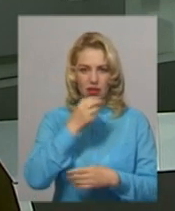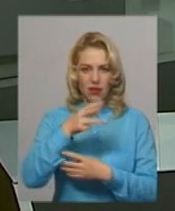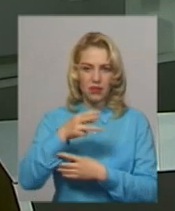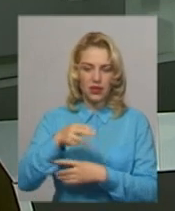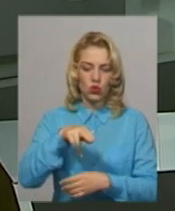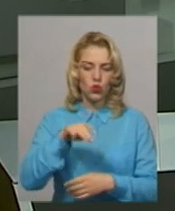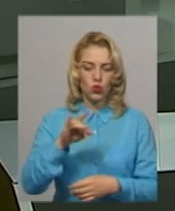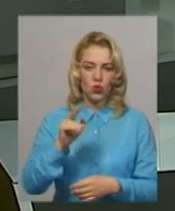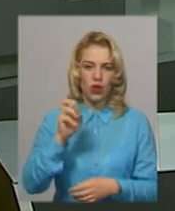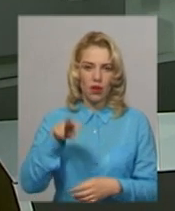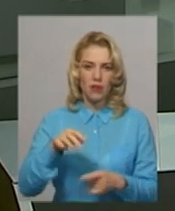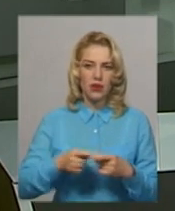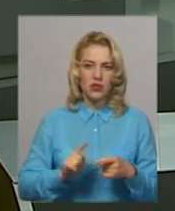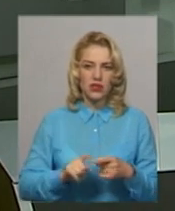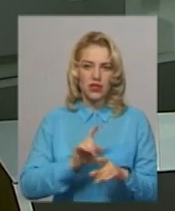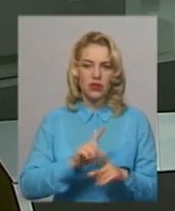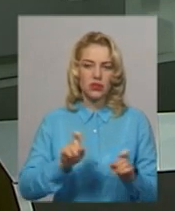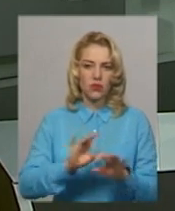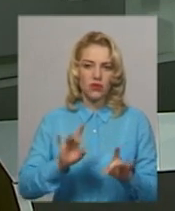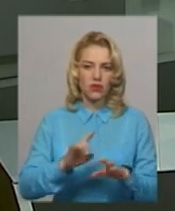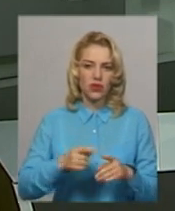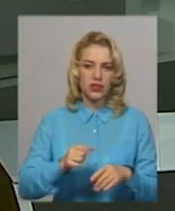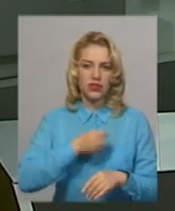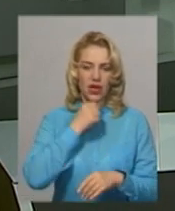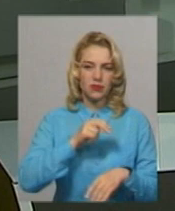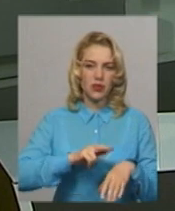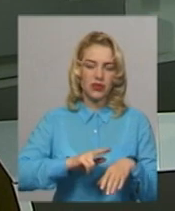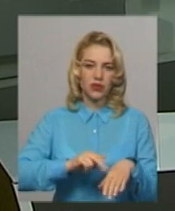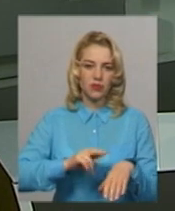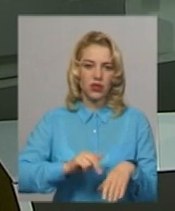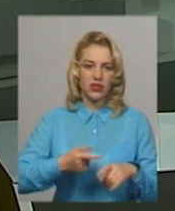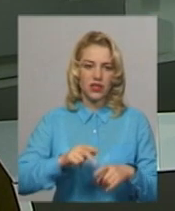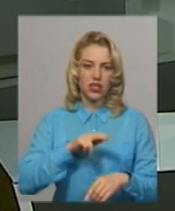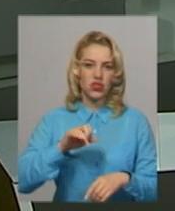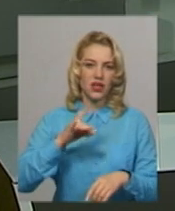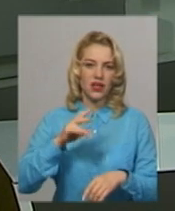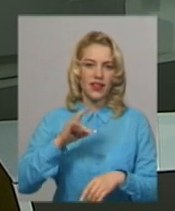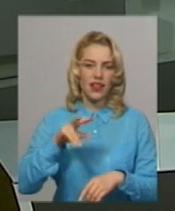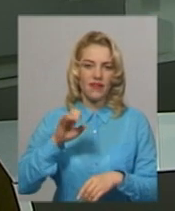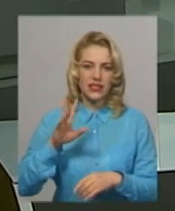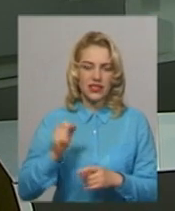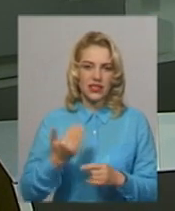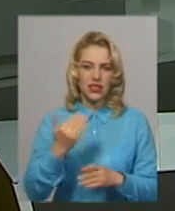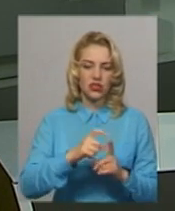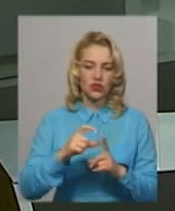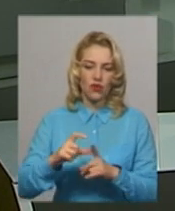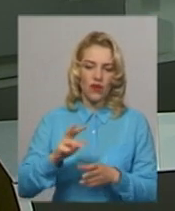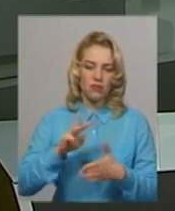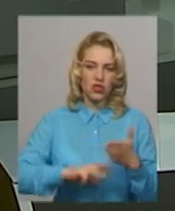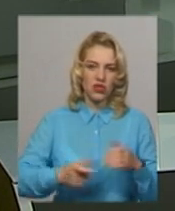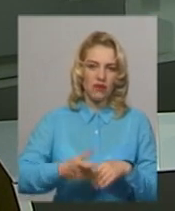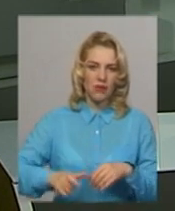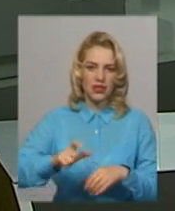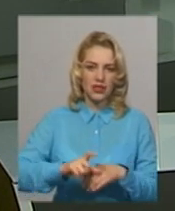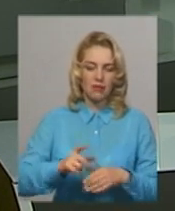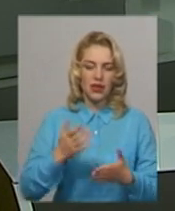старший інспектор пресслужби управління патрульної поліції в Хмельницькій області Людмила Чернелевська. За її словами, максимальний штраф за перевищення